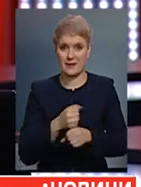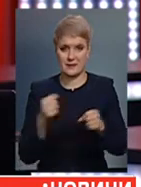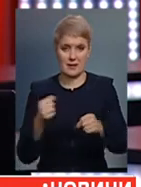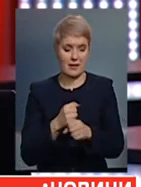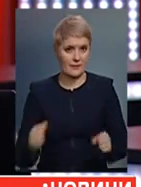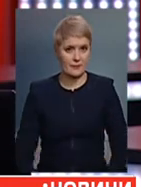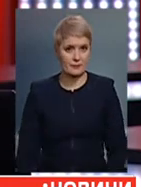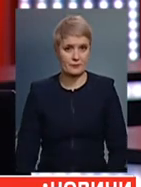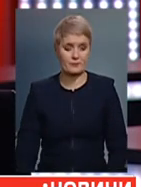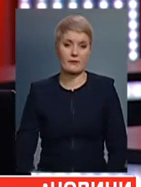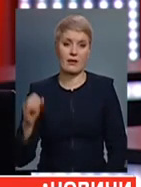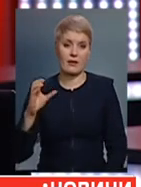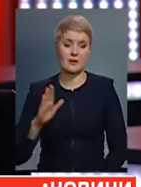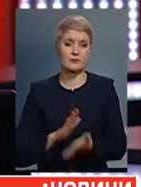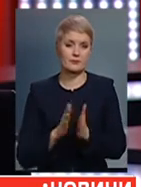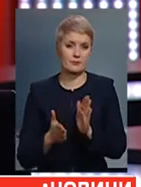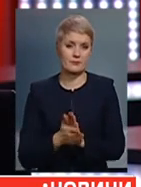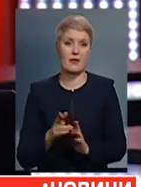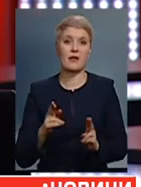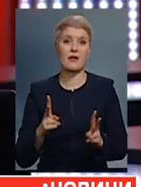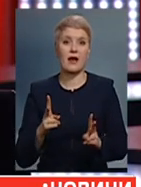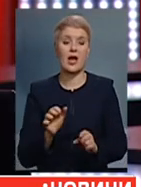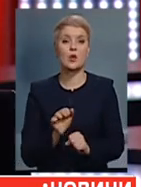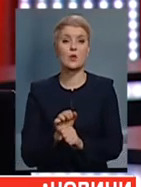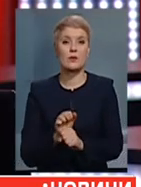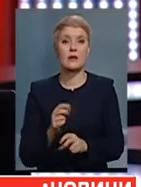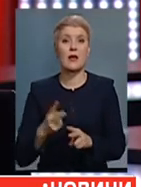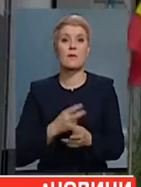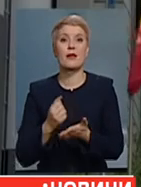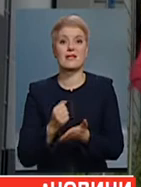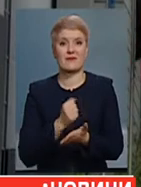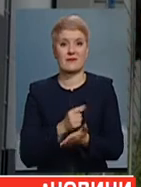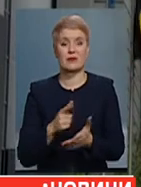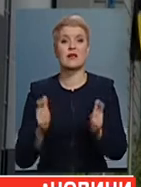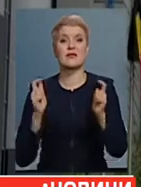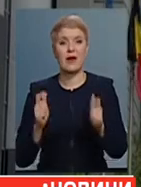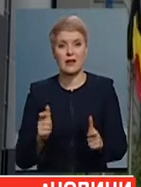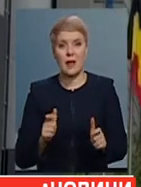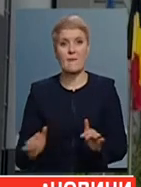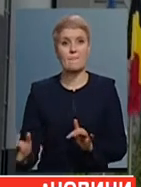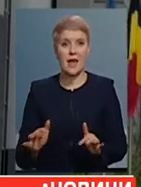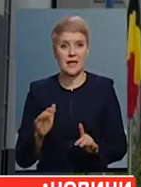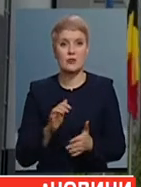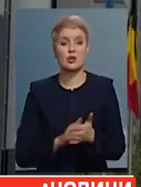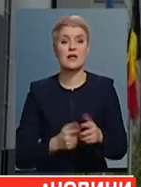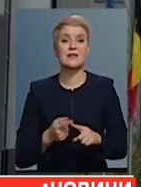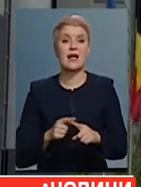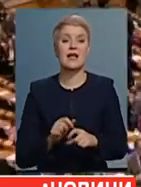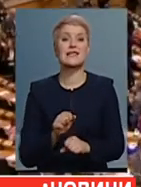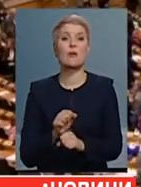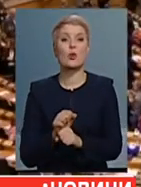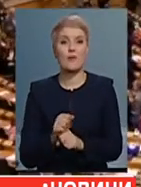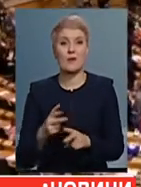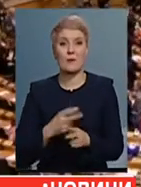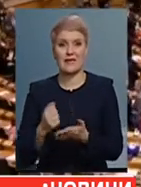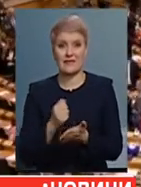У ЄС домовилися, як призупиняти безвіз. Країни Євросоюзу офіційно схвалили механізм, через який був заблокований безвізовий режим для України.